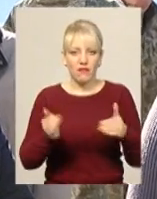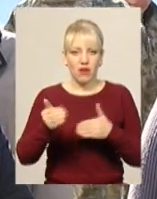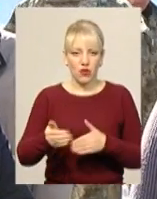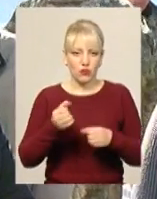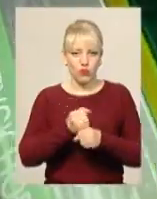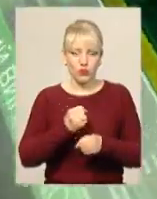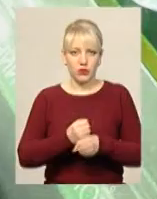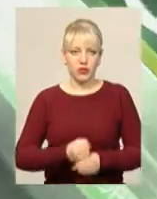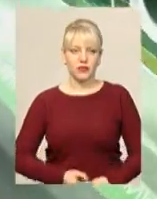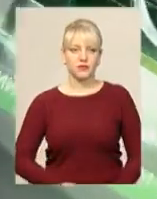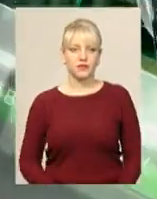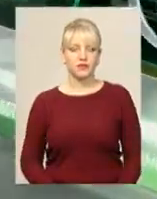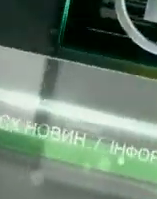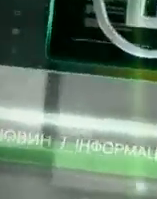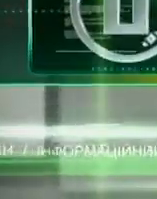справою».